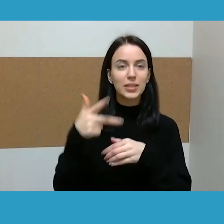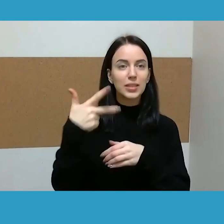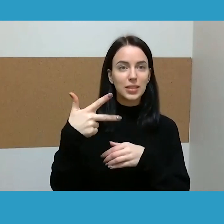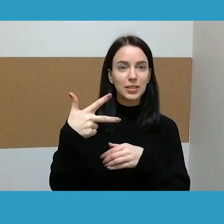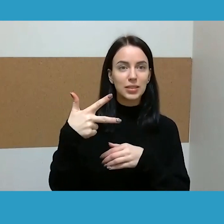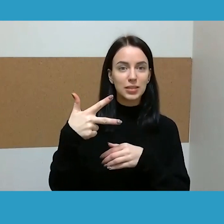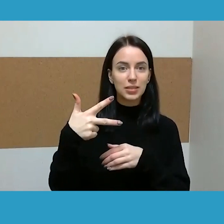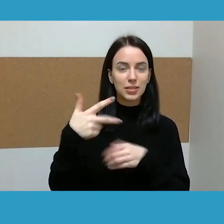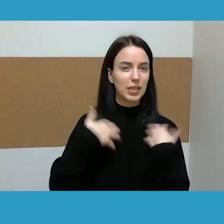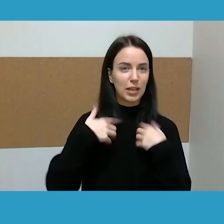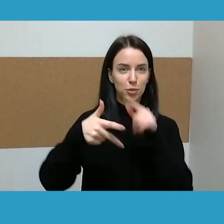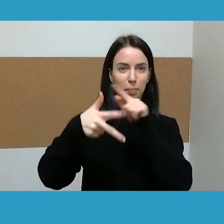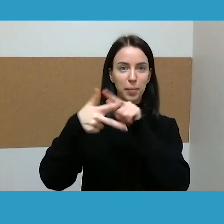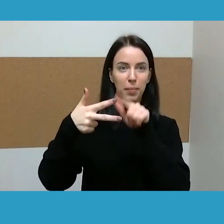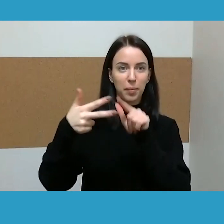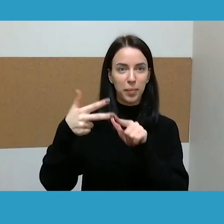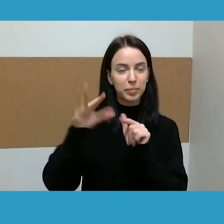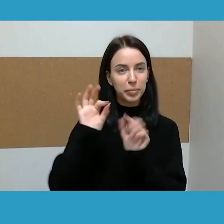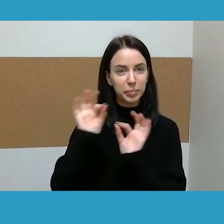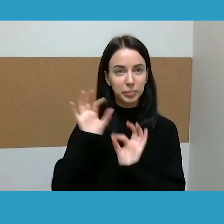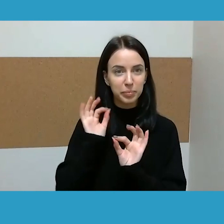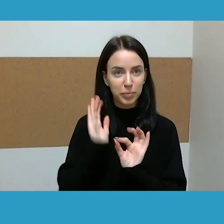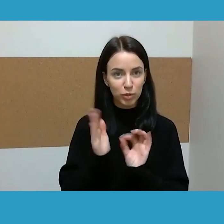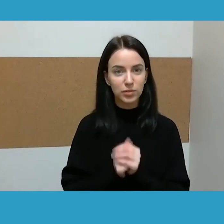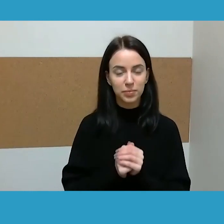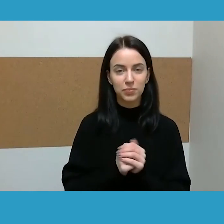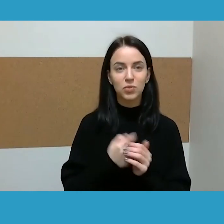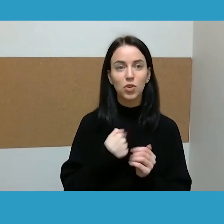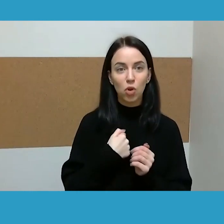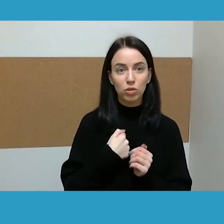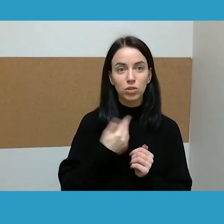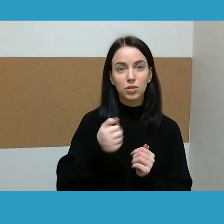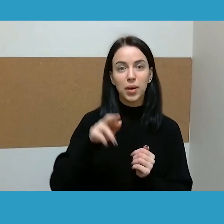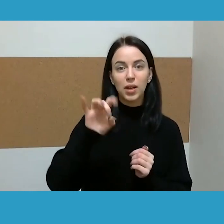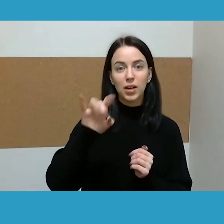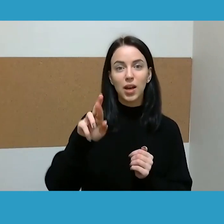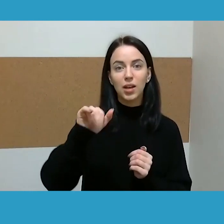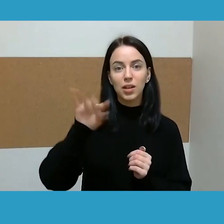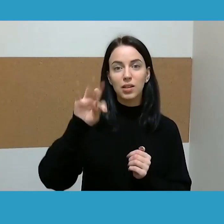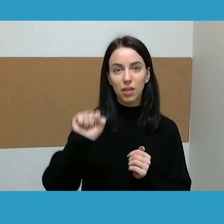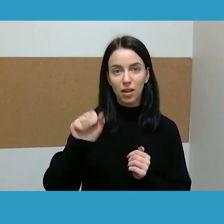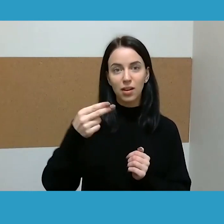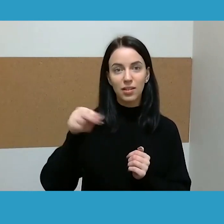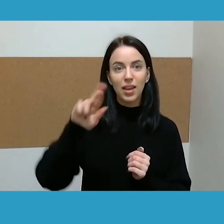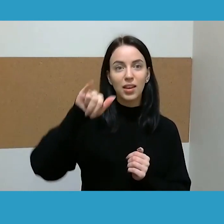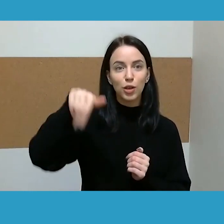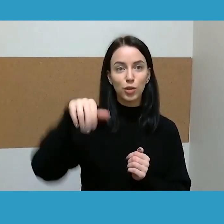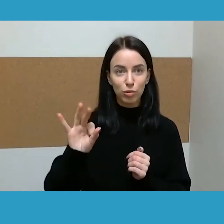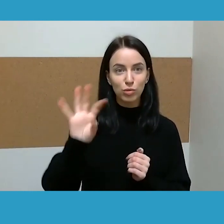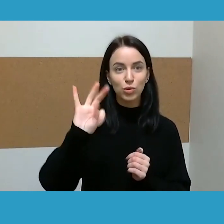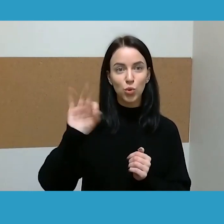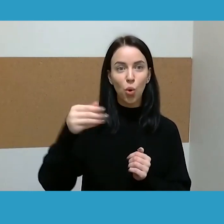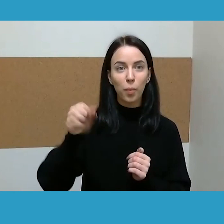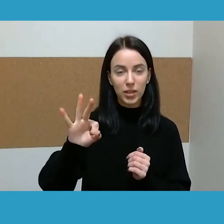greičiausios jūs. O aš to tarpu labai dėkoju Margaritai Jankauskaitėj, Merijui Mačiuliui, Tomui